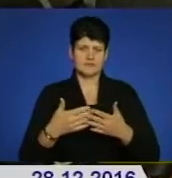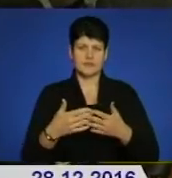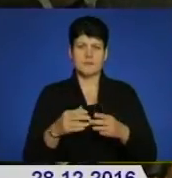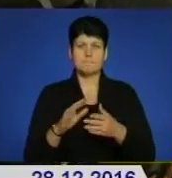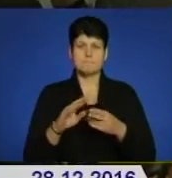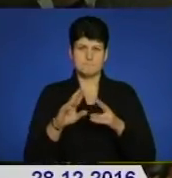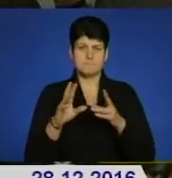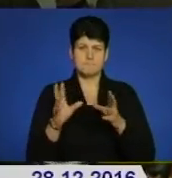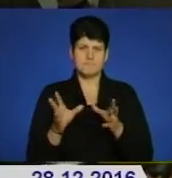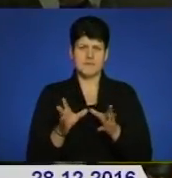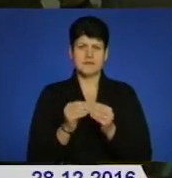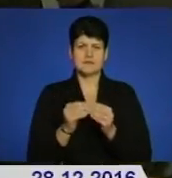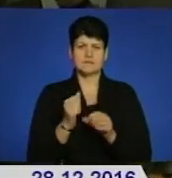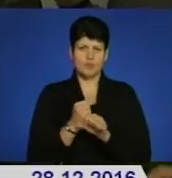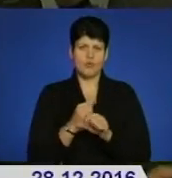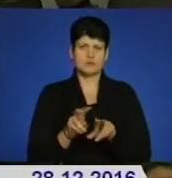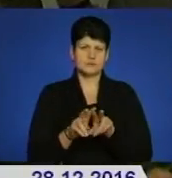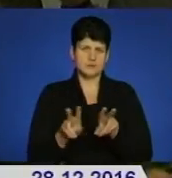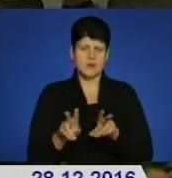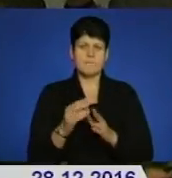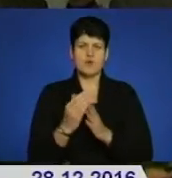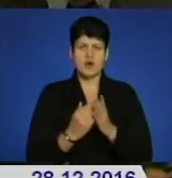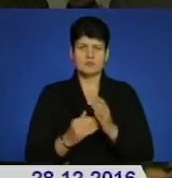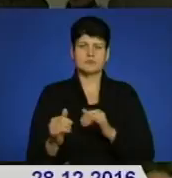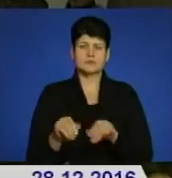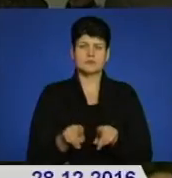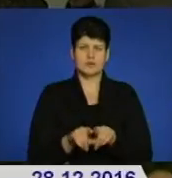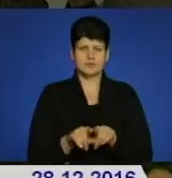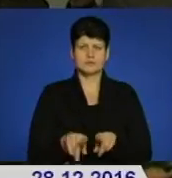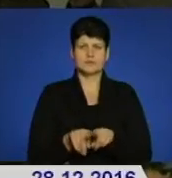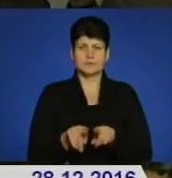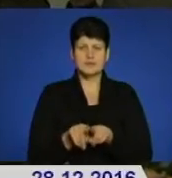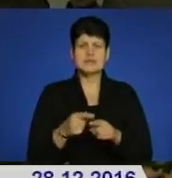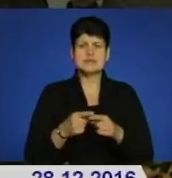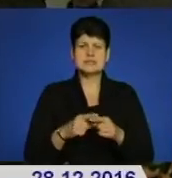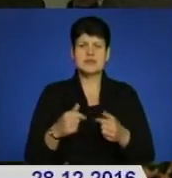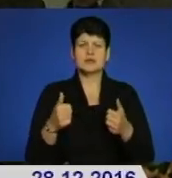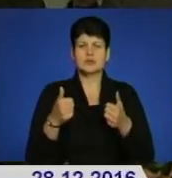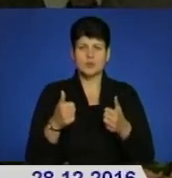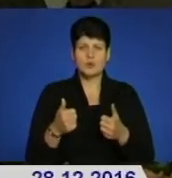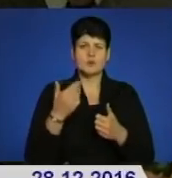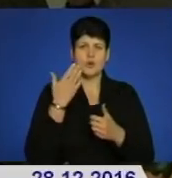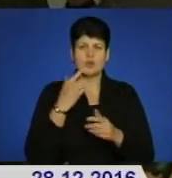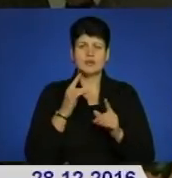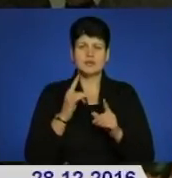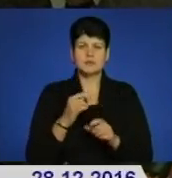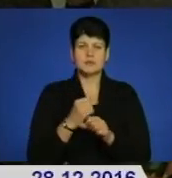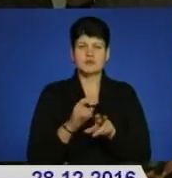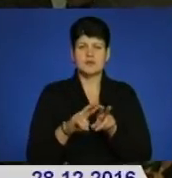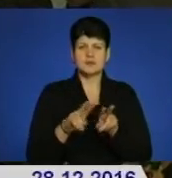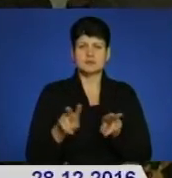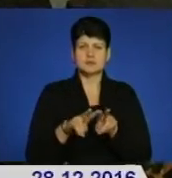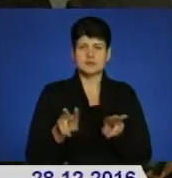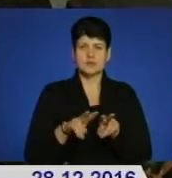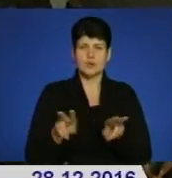роботи мультимедійної системи схожий і програмного забезпечення теж схожий. Це добре, якби навіть вони і працювали синхронно.